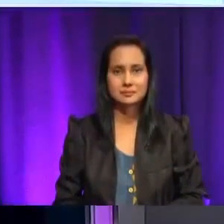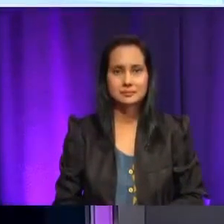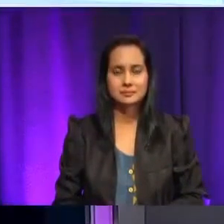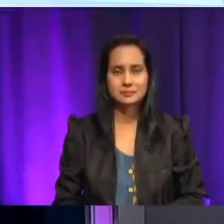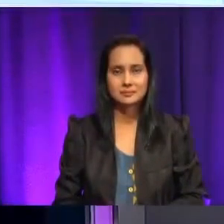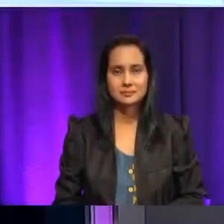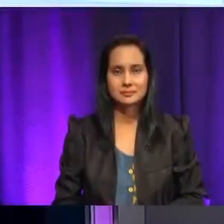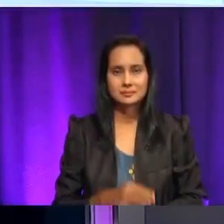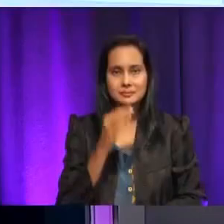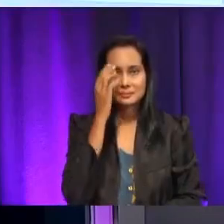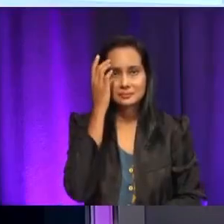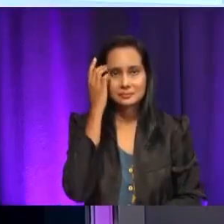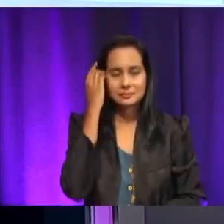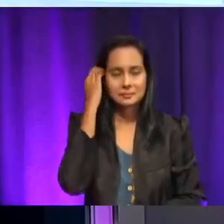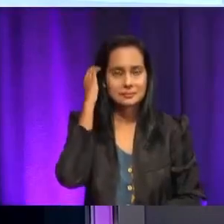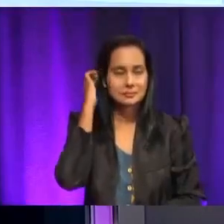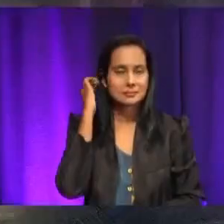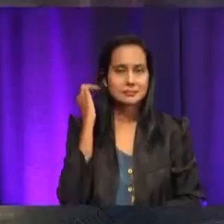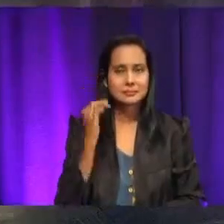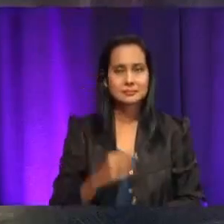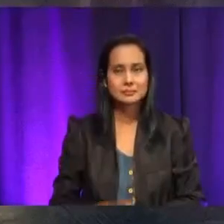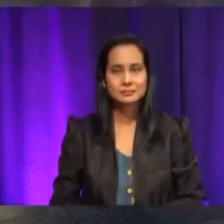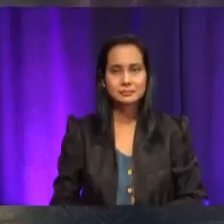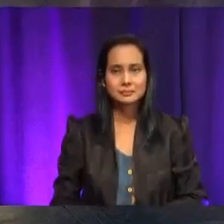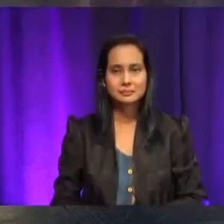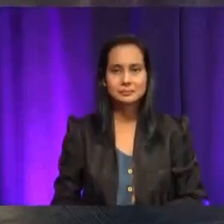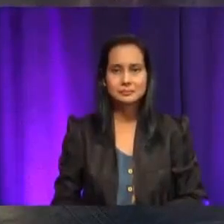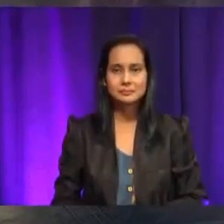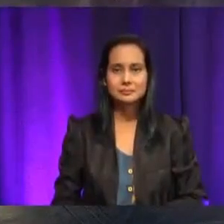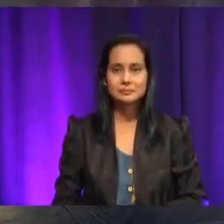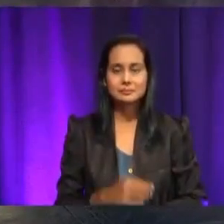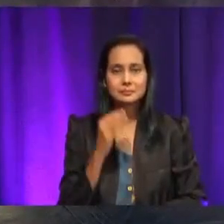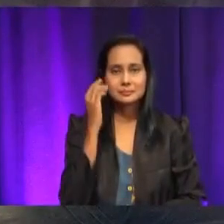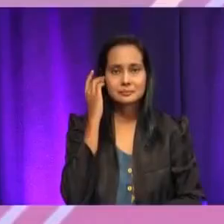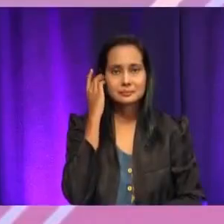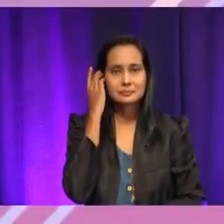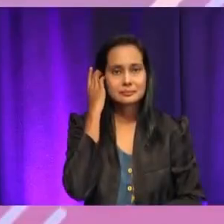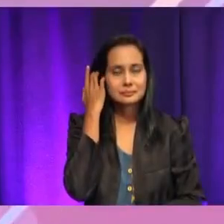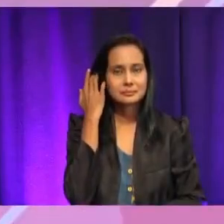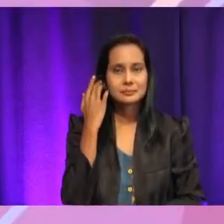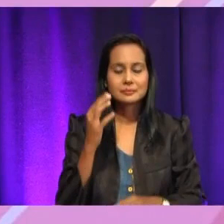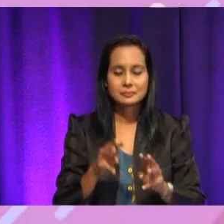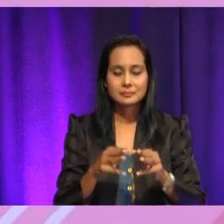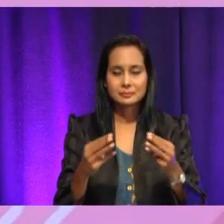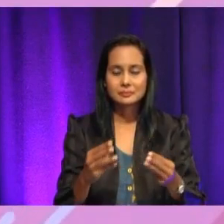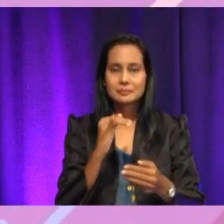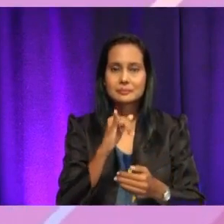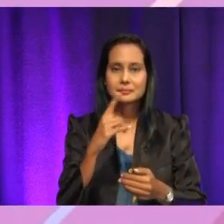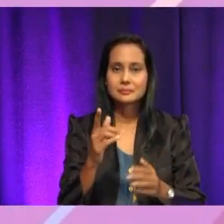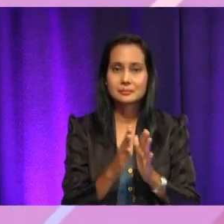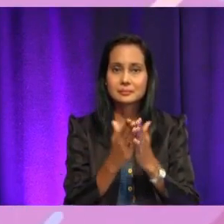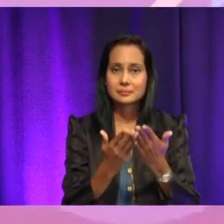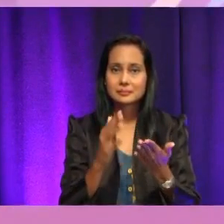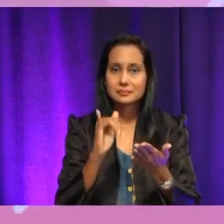Mereka sangat bersemangat. Okey, Aish. Silakan bantu Cikgu baca maksud manual. Manual ialah buku yang